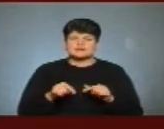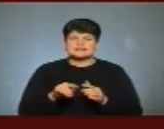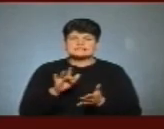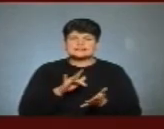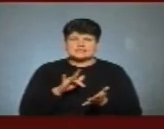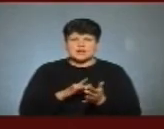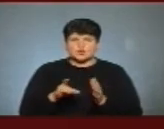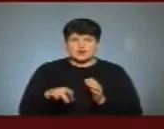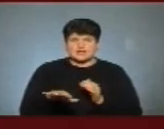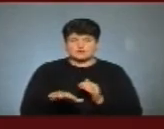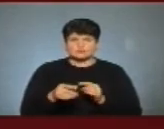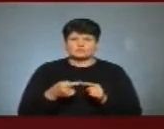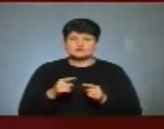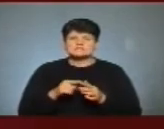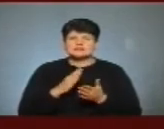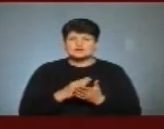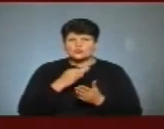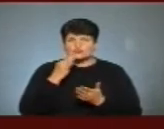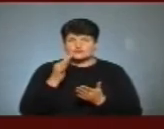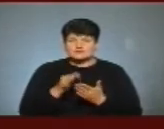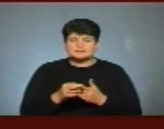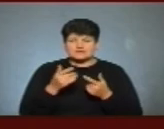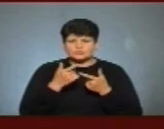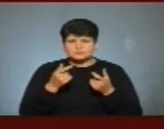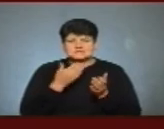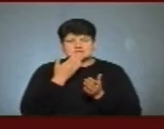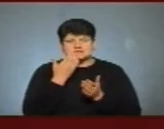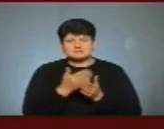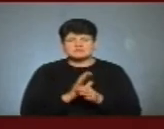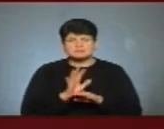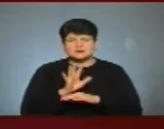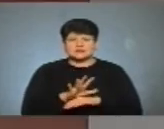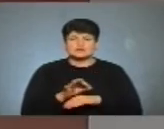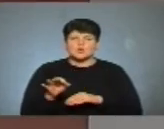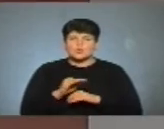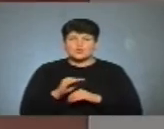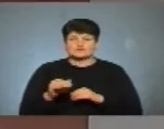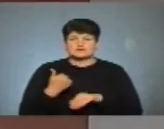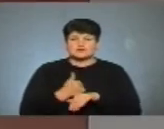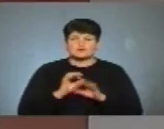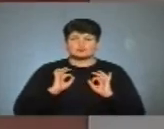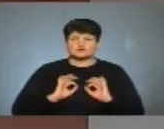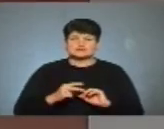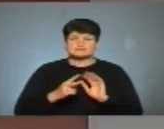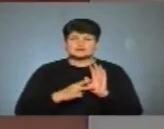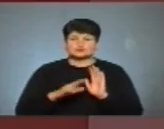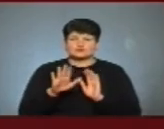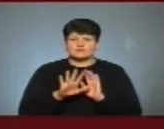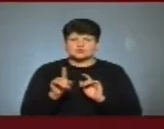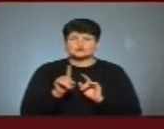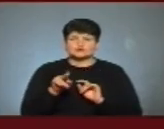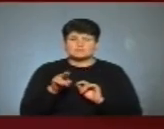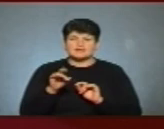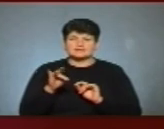регіону. ПЦ йдеться у відповіді на інформаційний запад, який ми відправляли до Офісу Генерального прокурора 17 вересня. Щодо